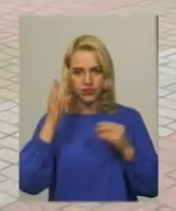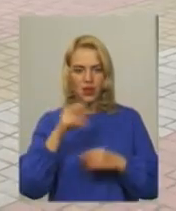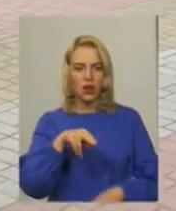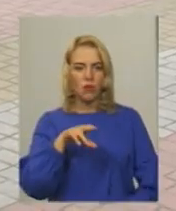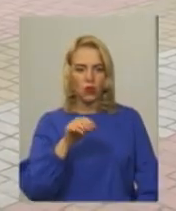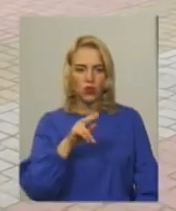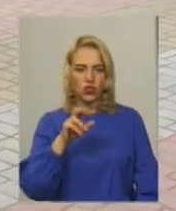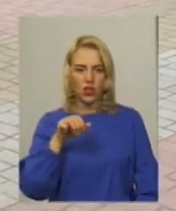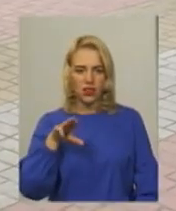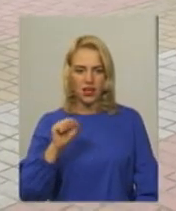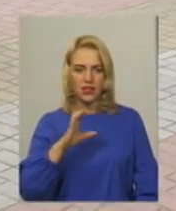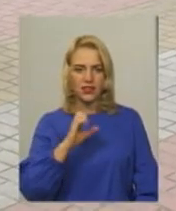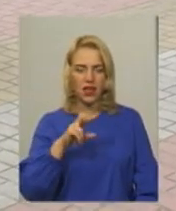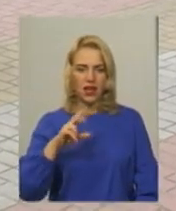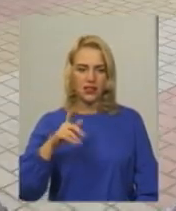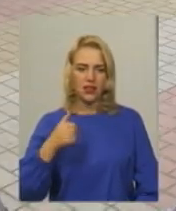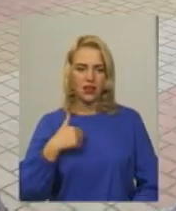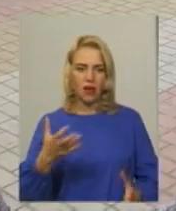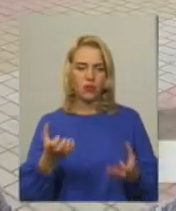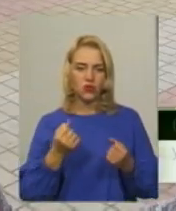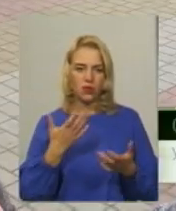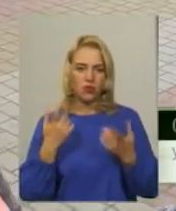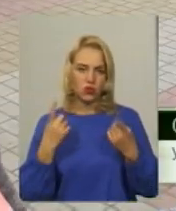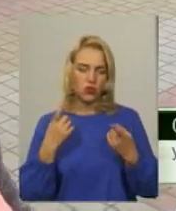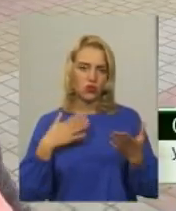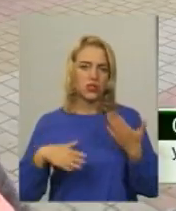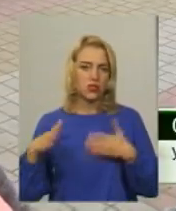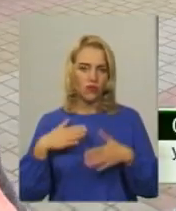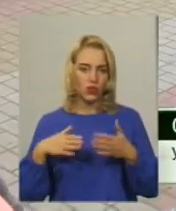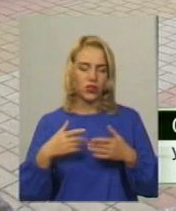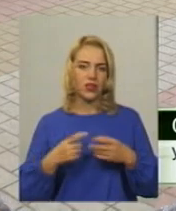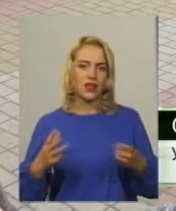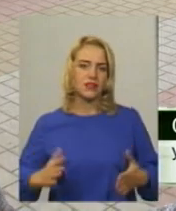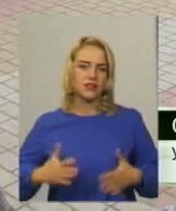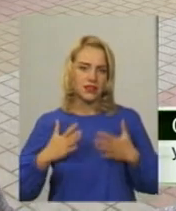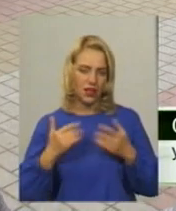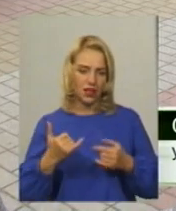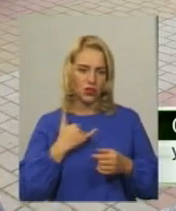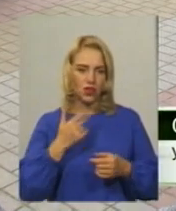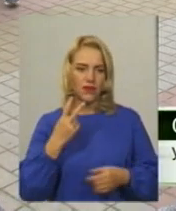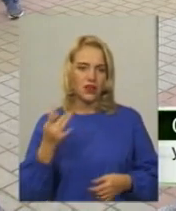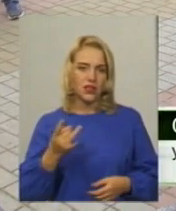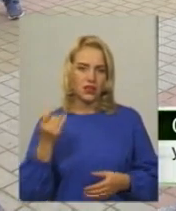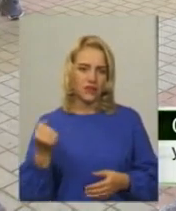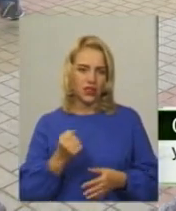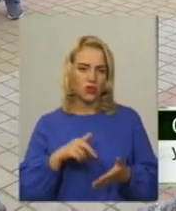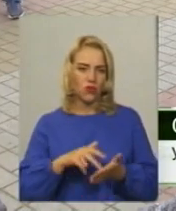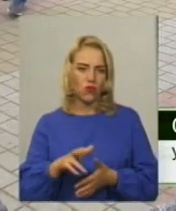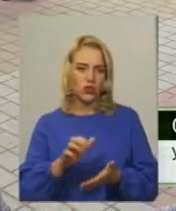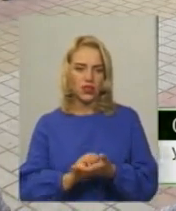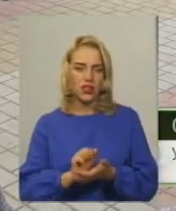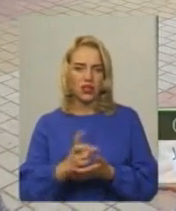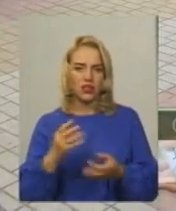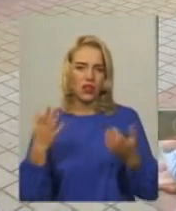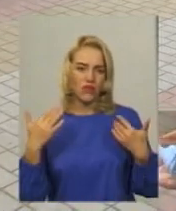Я отримую від цього задоволення та заряд. В нас два рази на тиждень проходять заняття і на